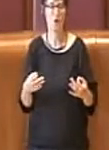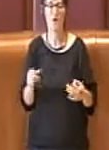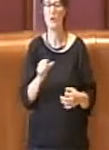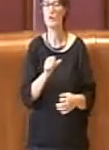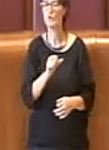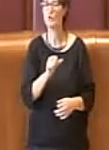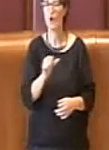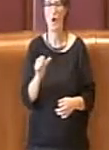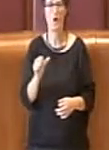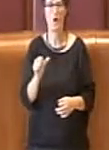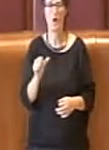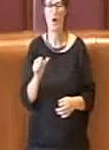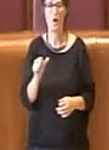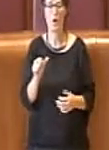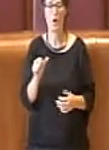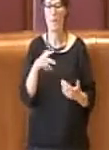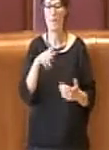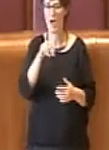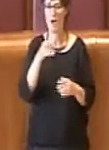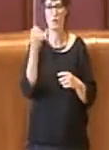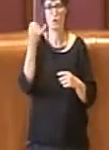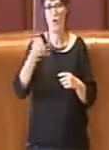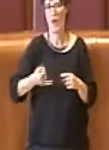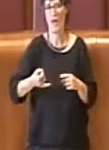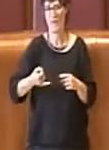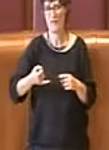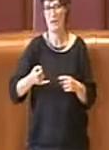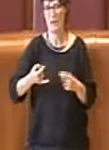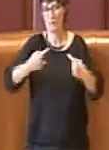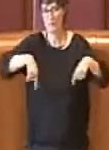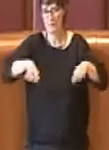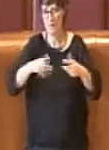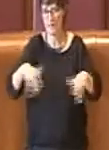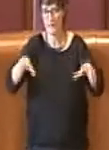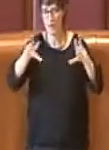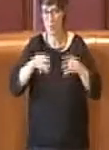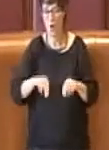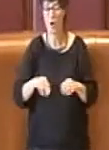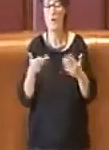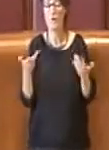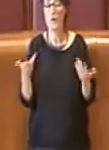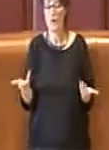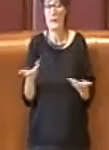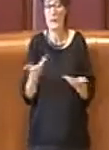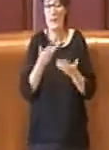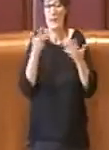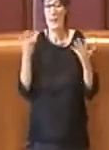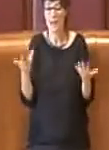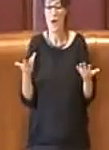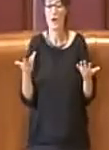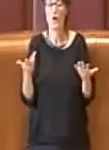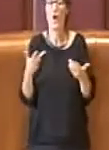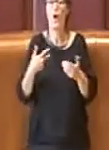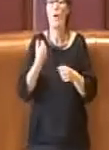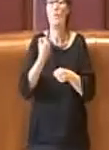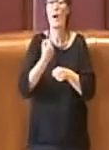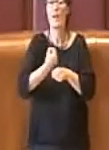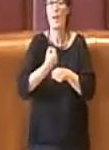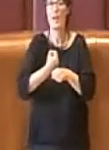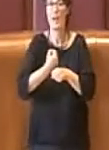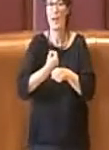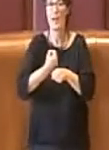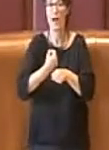alla fine di marzo. Quindi è chiaro che nel momento in cui ci siamo ritrovati a dover lavorare su